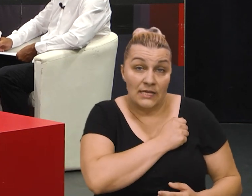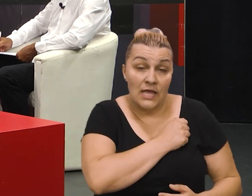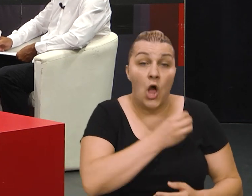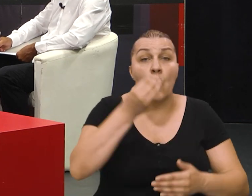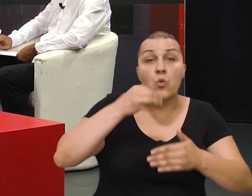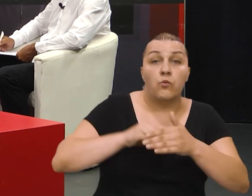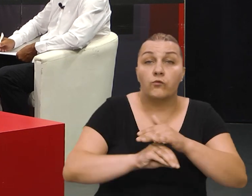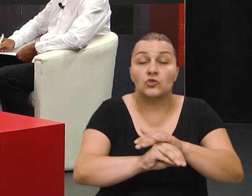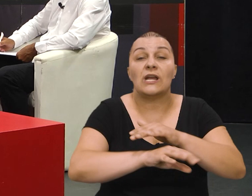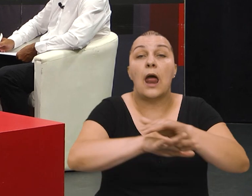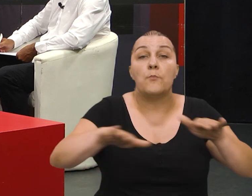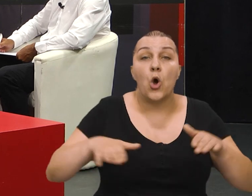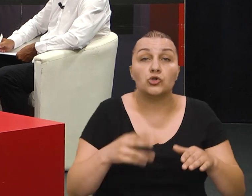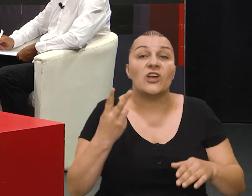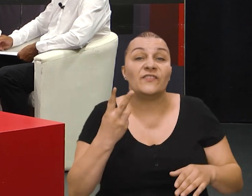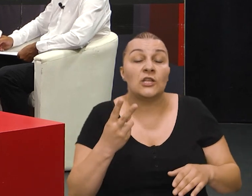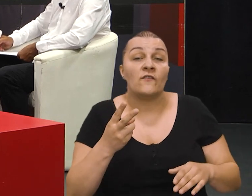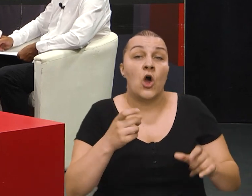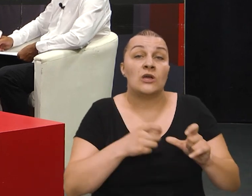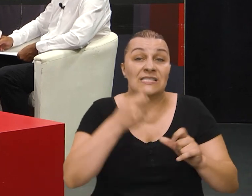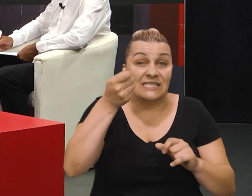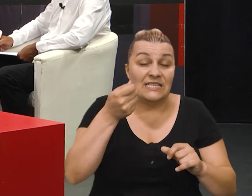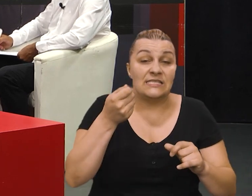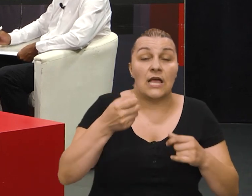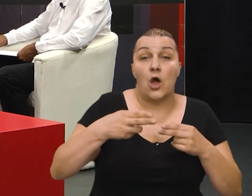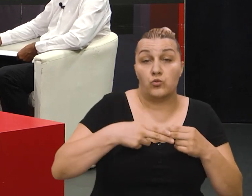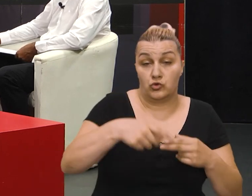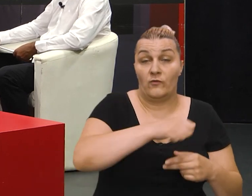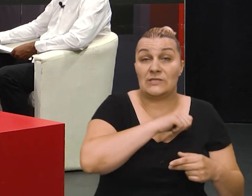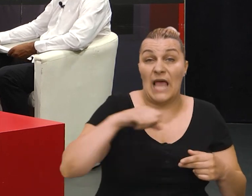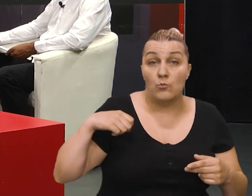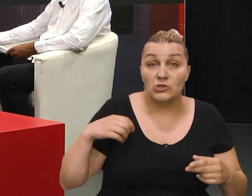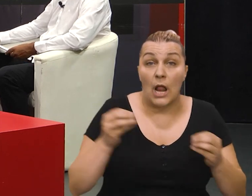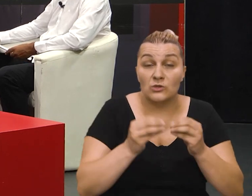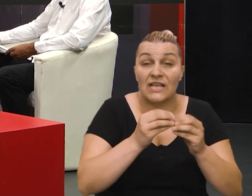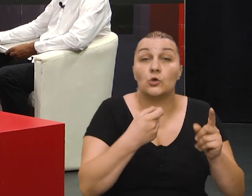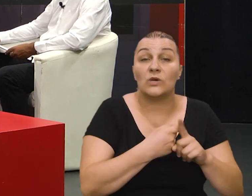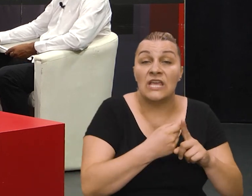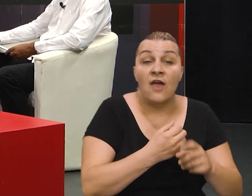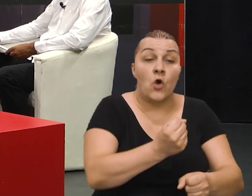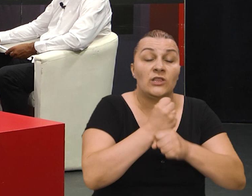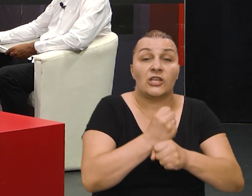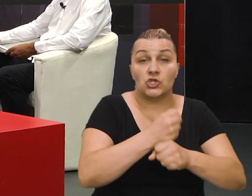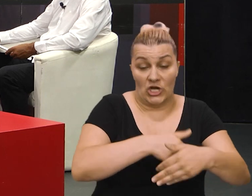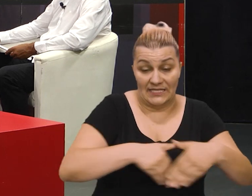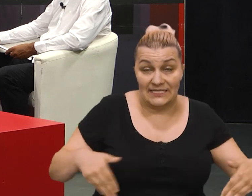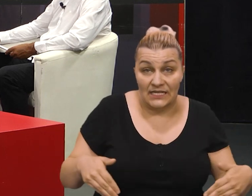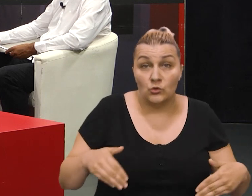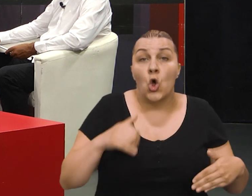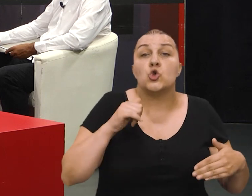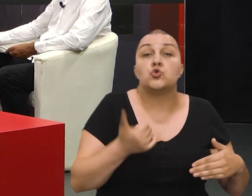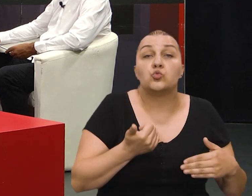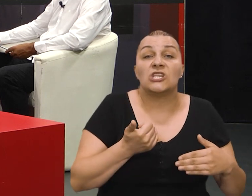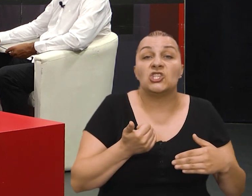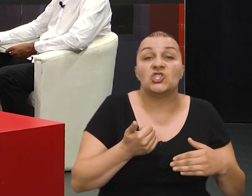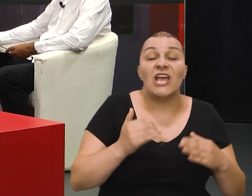Splita uvučena na prostor Vrdova Sinjske Bojišnice, gdje uz ovu samostalno satniju Kijevo, već formiranom, drže crtu i uk